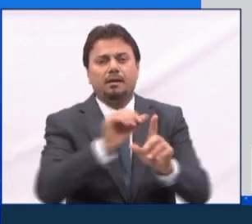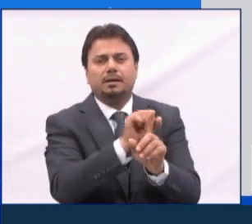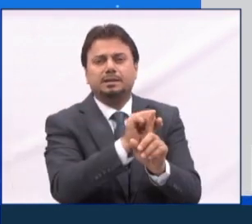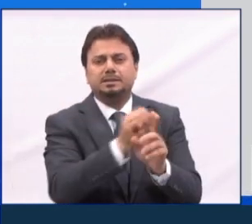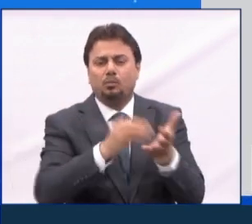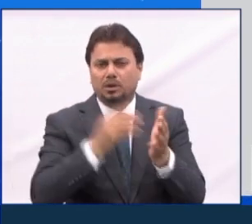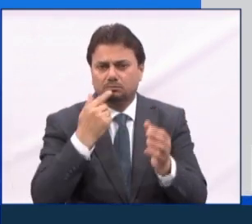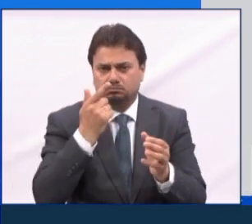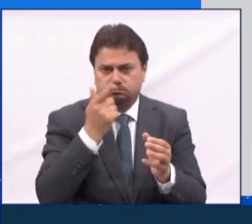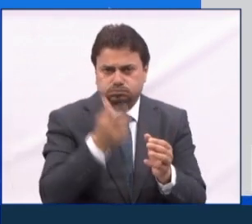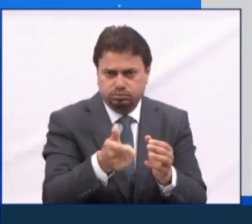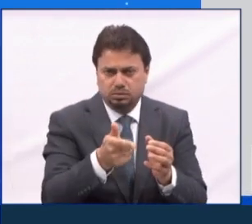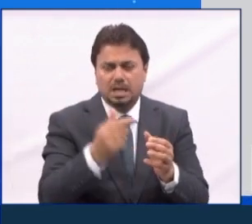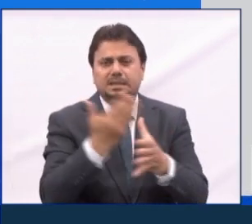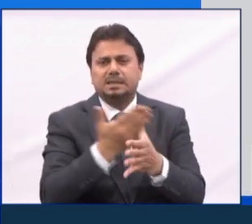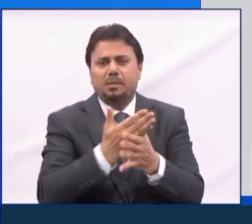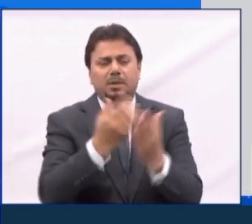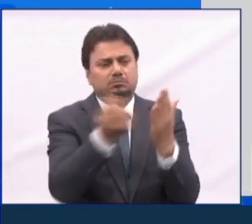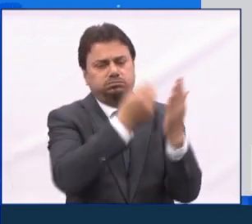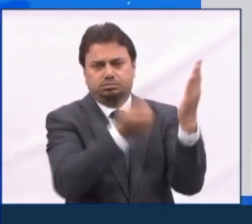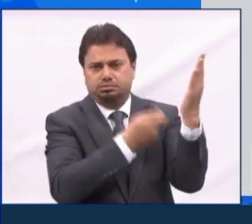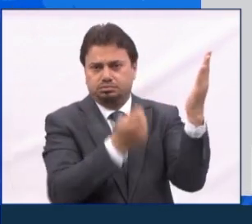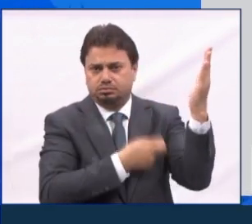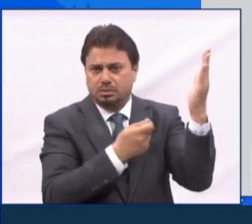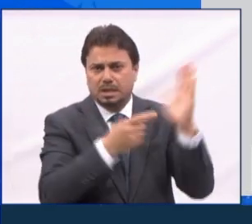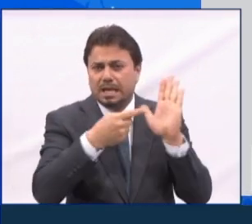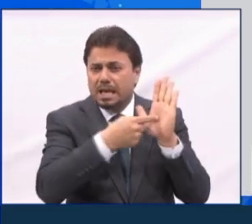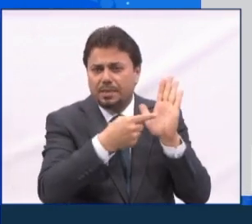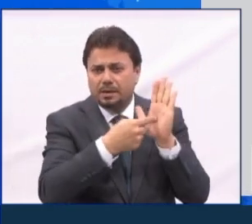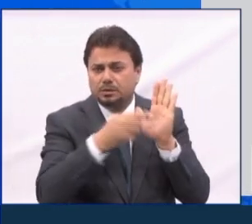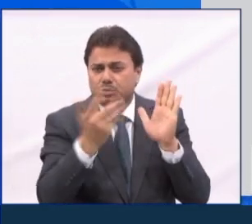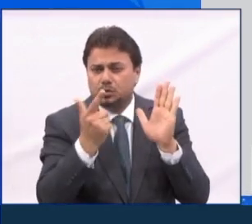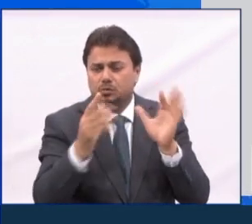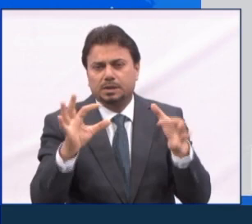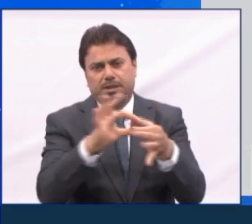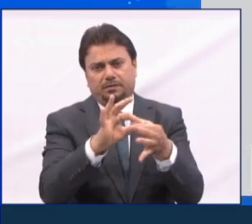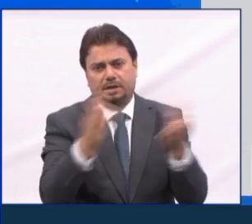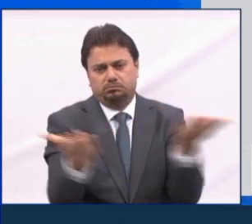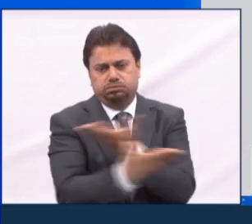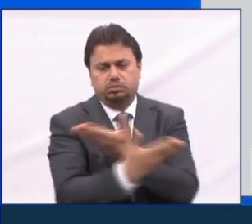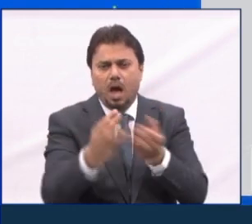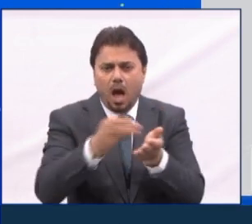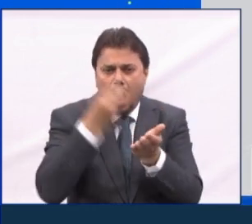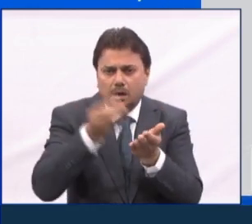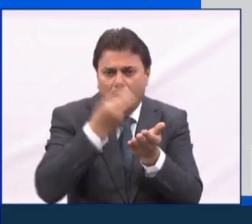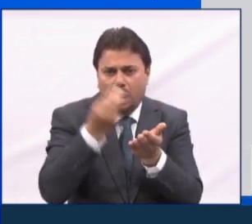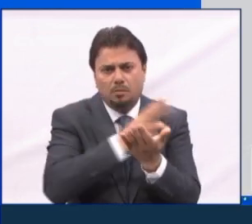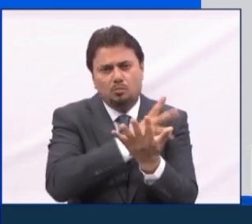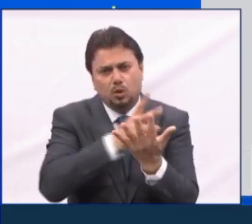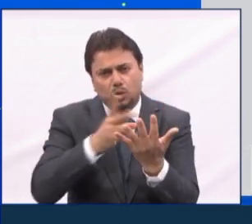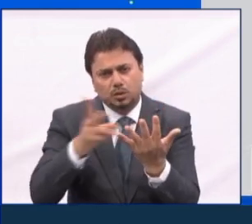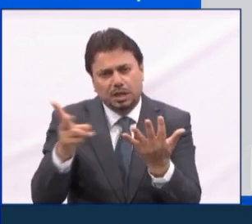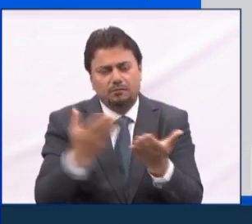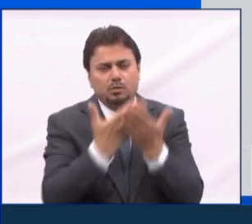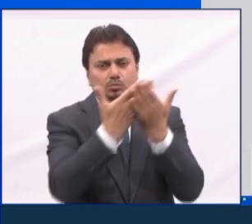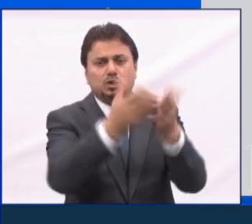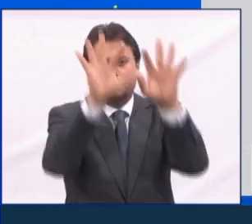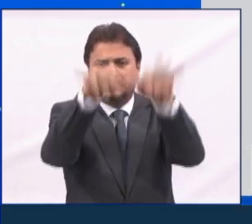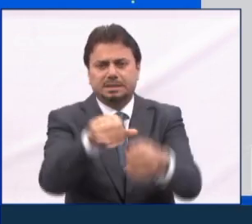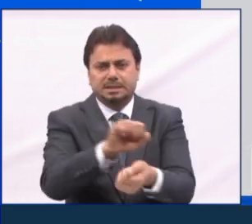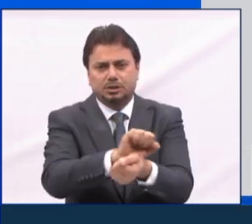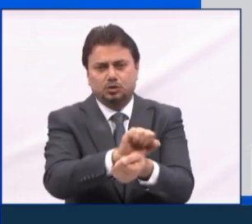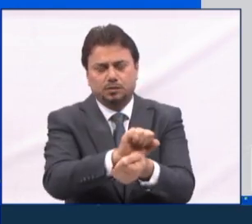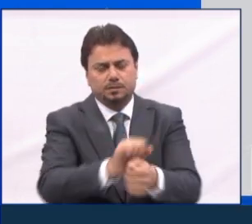ويحدد بموجب العقد كمية ونوع الغذاء الذي يقدم للنزلاء والمدععين